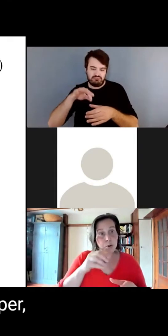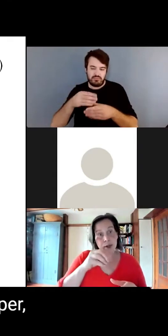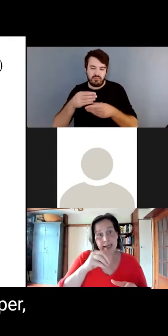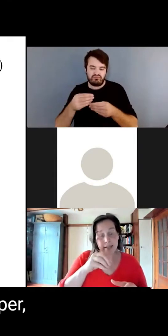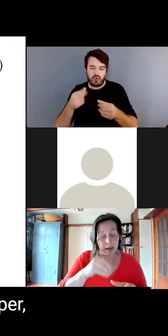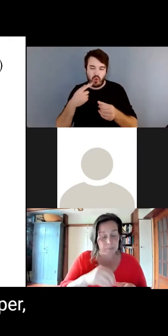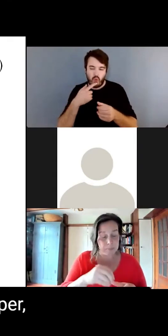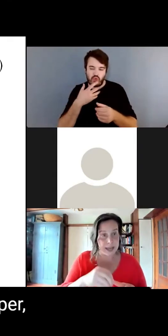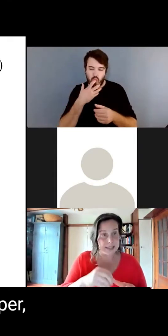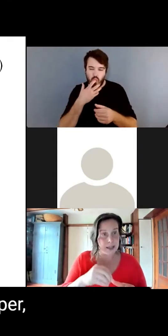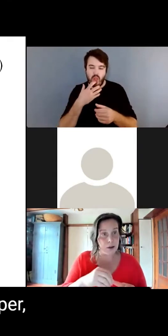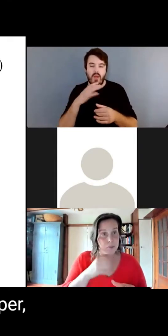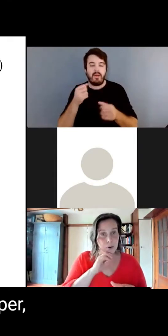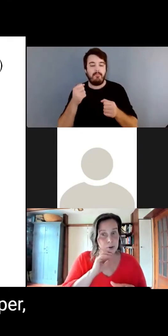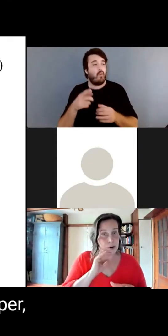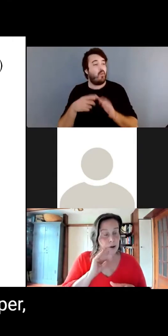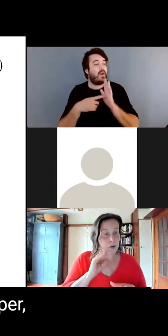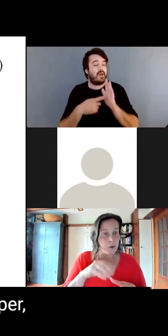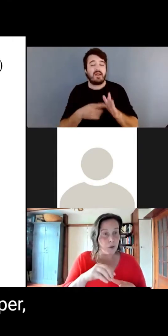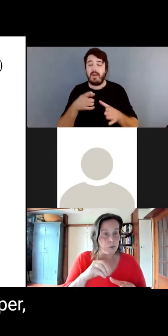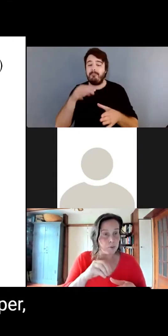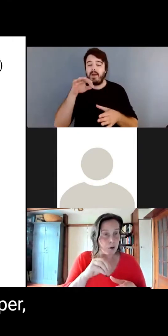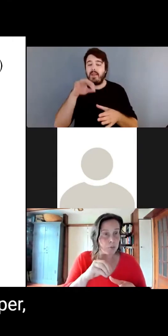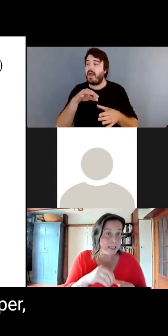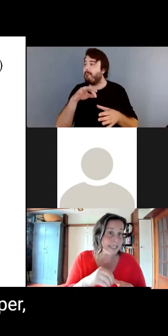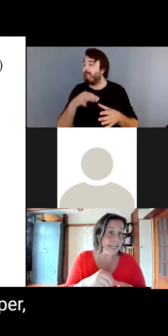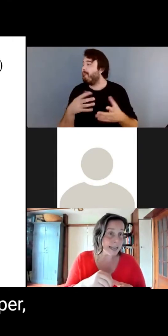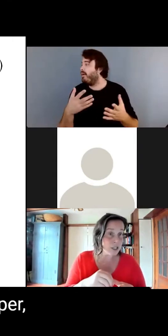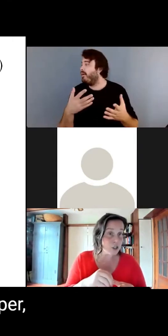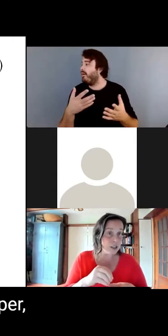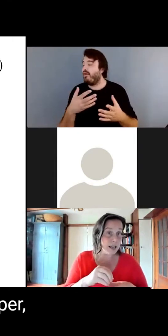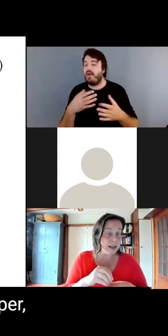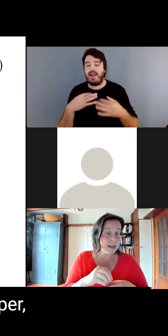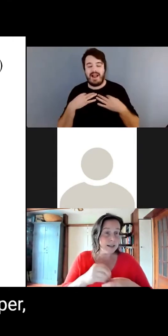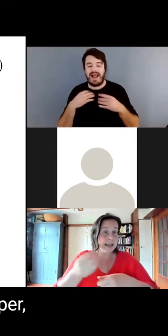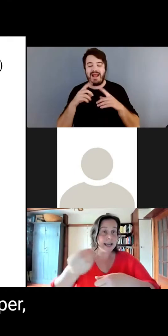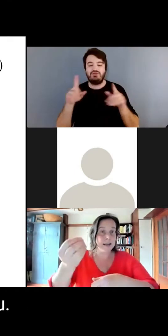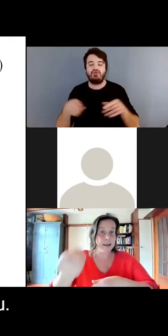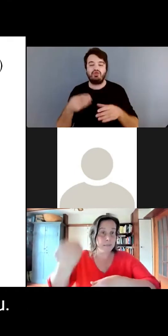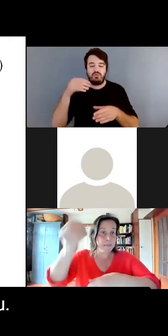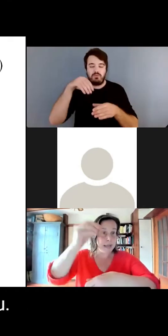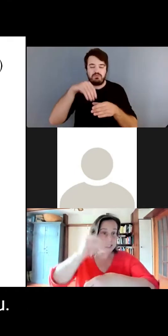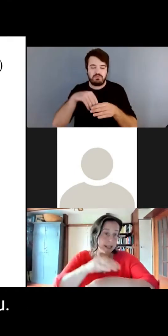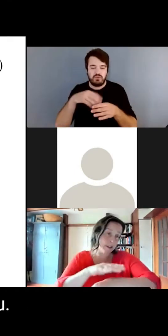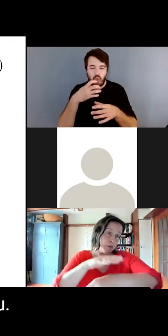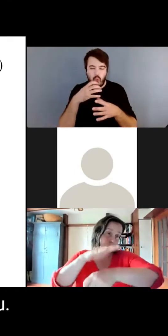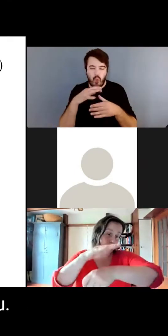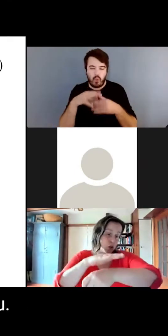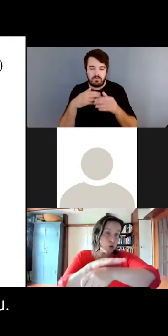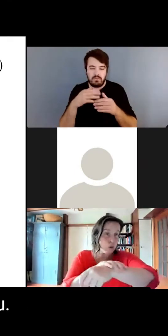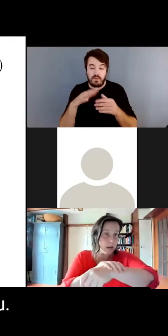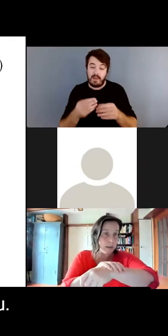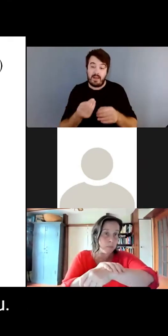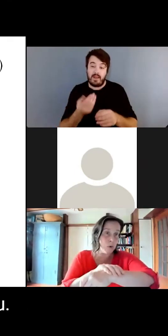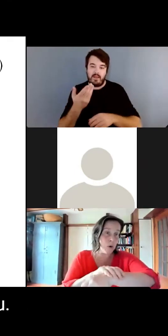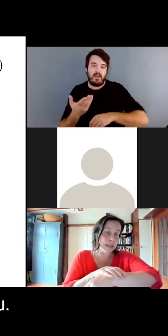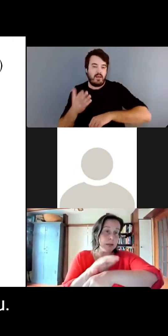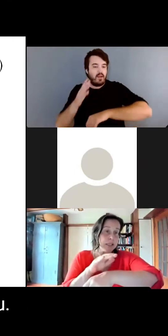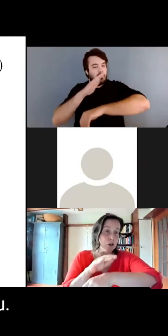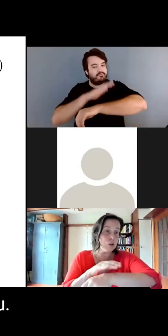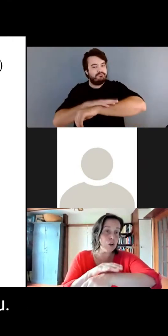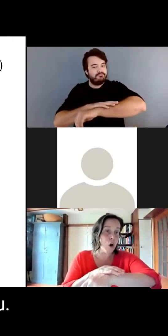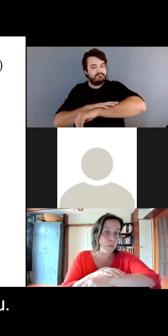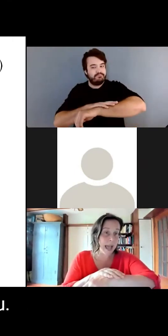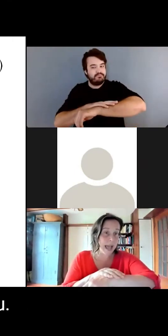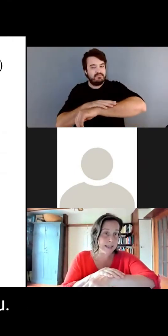vous pourriez tremper, par exemple, un petit linge dedans et mettre cette infusion-là sur la peau. On